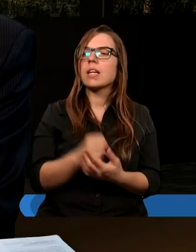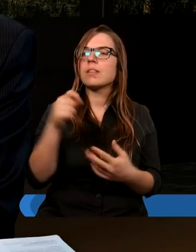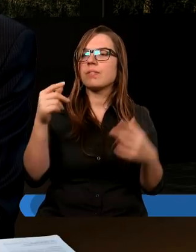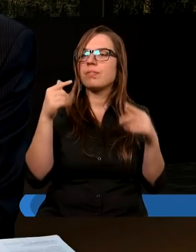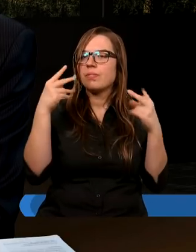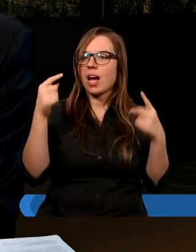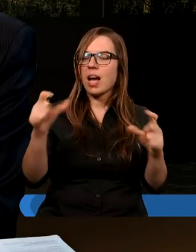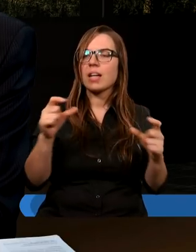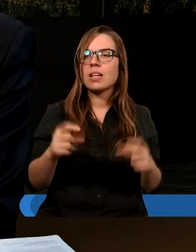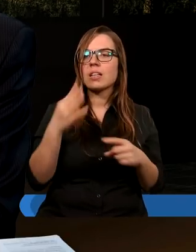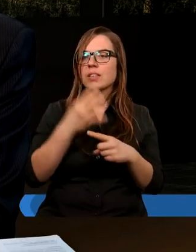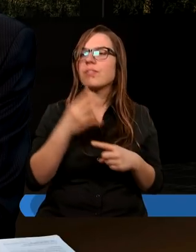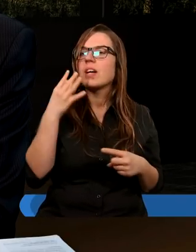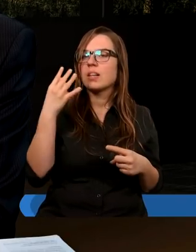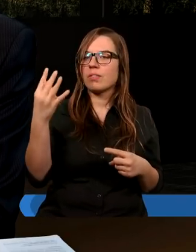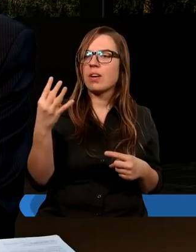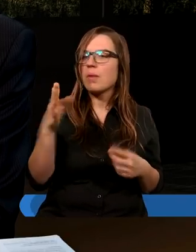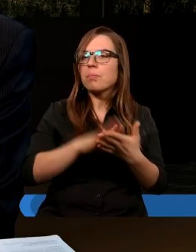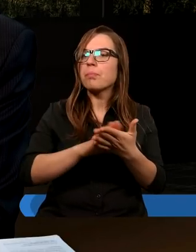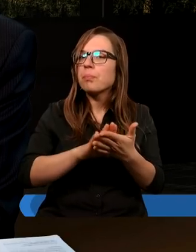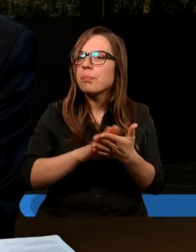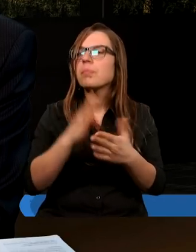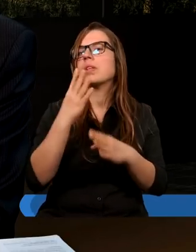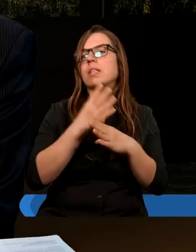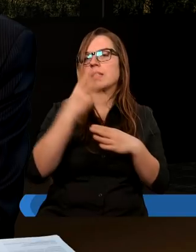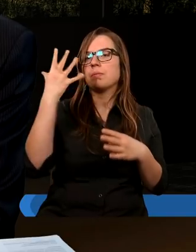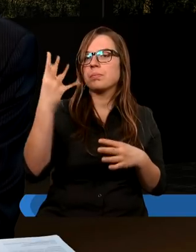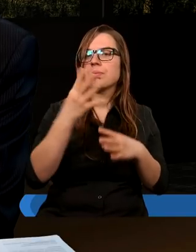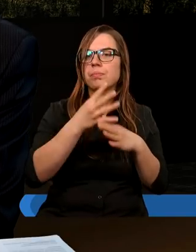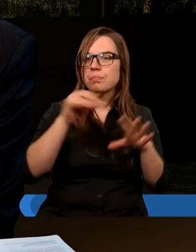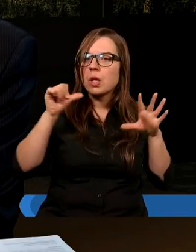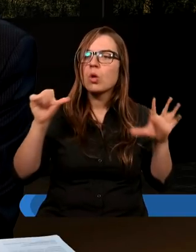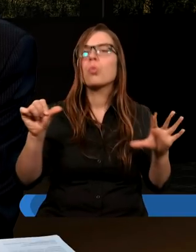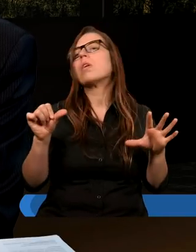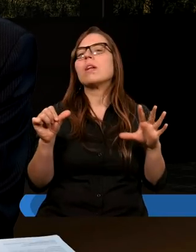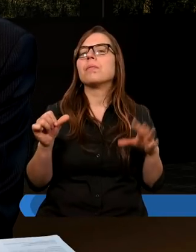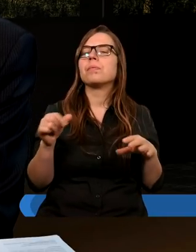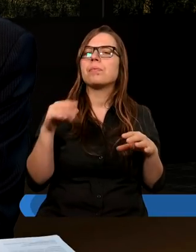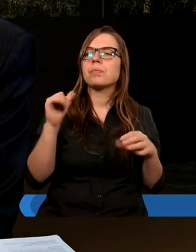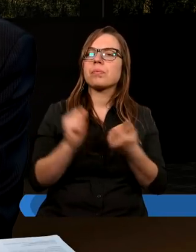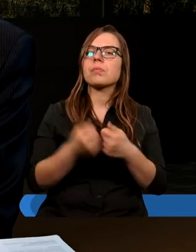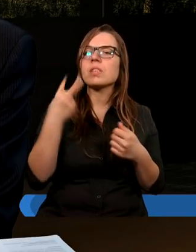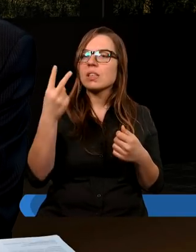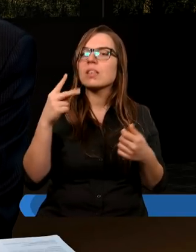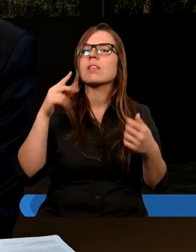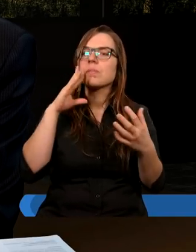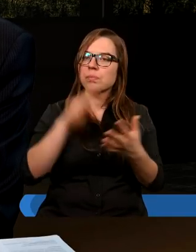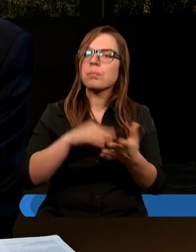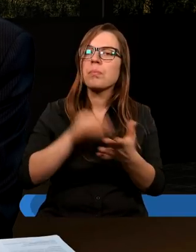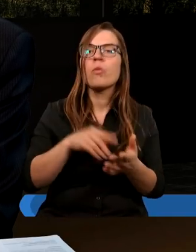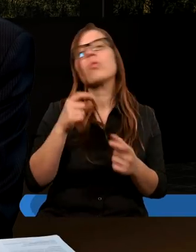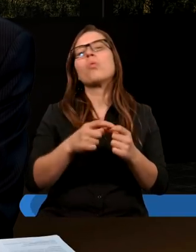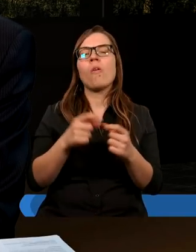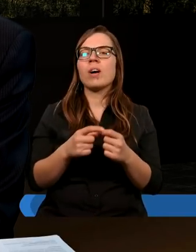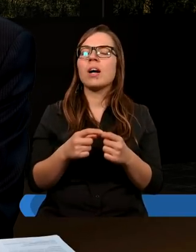czterdziestym czwartym, przepraszam, w czterdziestym piątym i czterdziestym szóstym są dwa razy powtórzone to